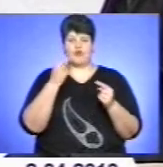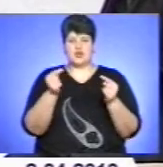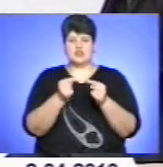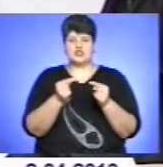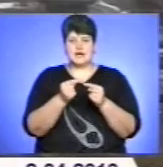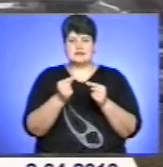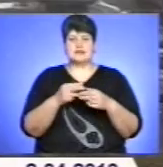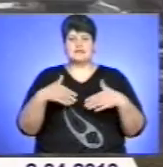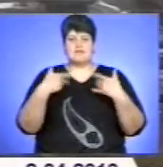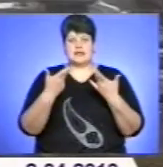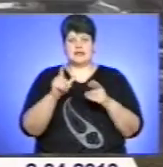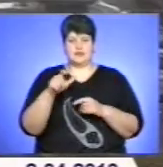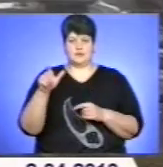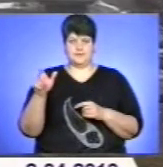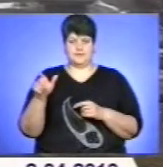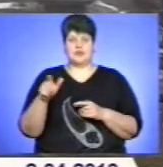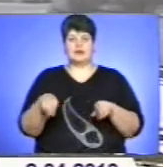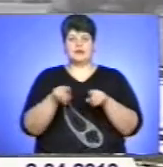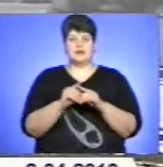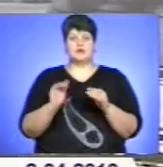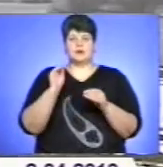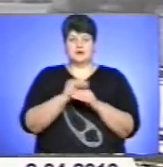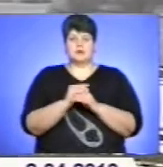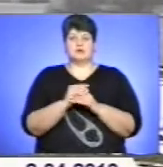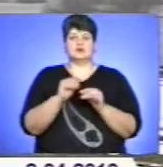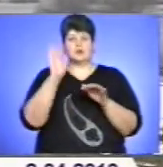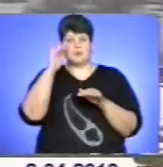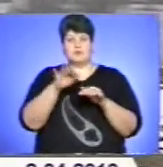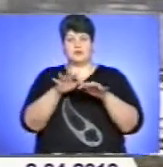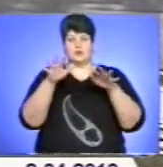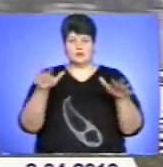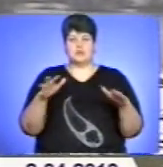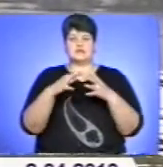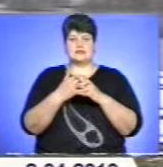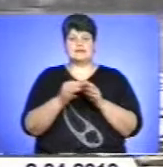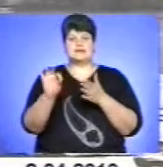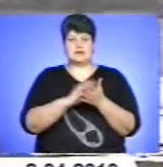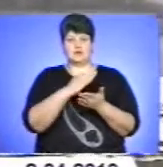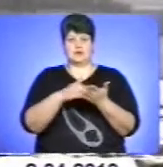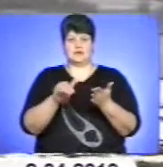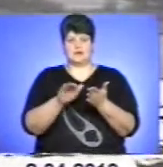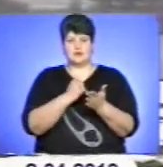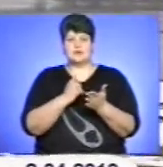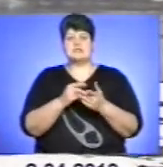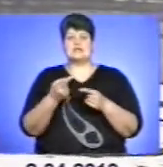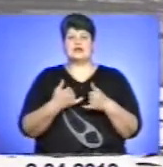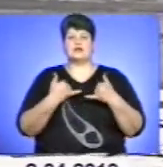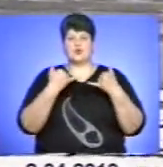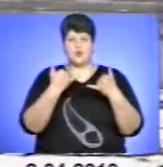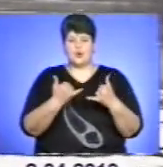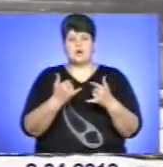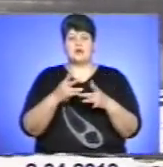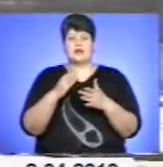громадян. При цьому керівник служби додав, що підтоплення деяких населених пунктів відразу ж ліквідовується. За його словами, для ліквідації таких